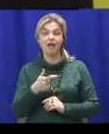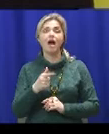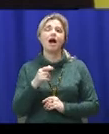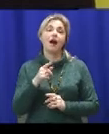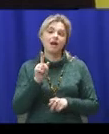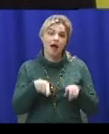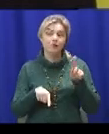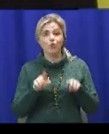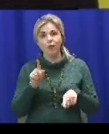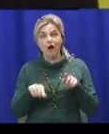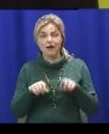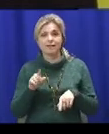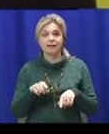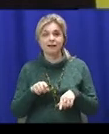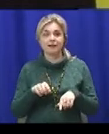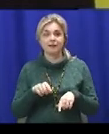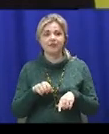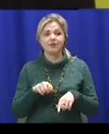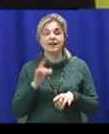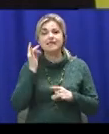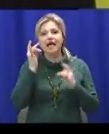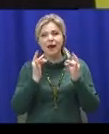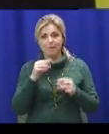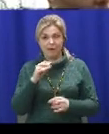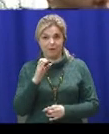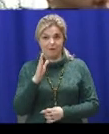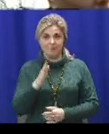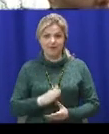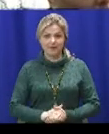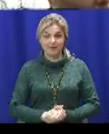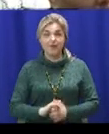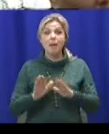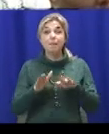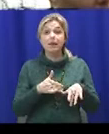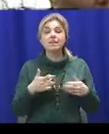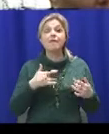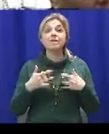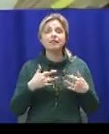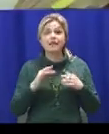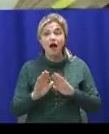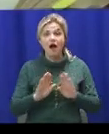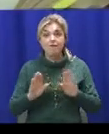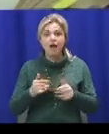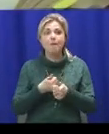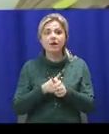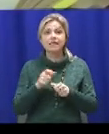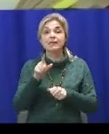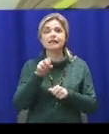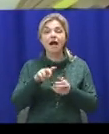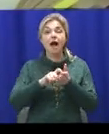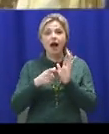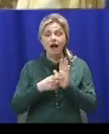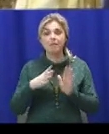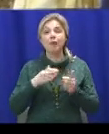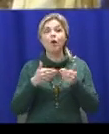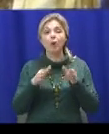раз скрипів». Після вистави у бібліотечній залі працював відкритий мікрофон.